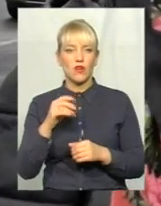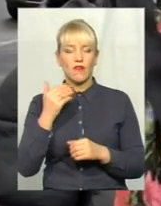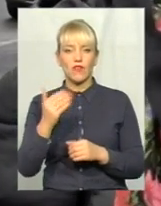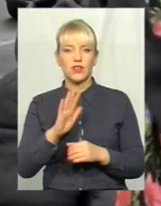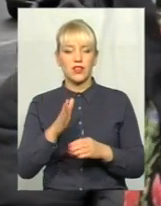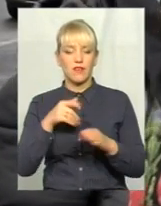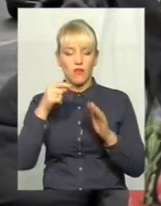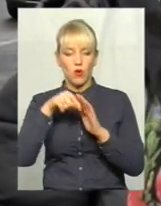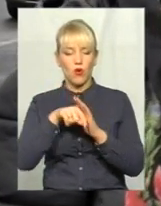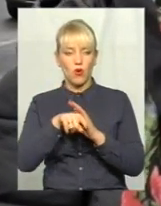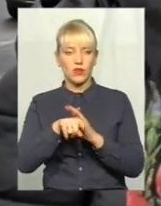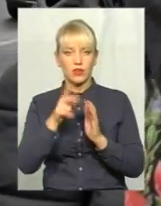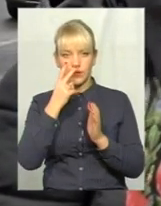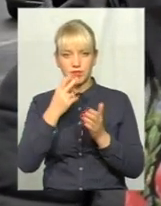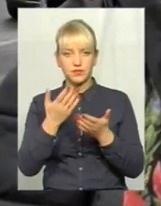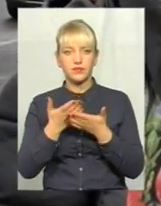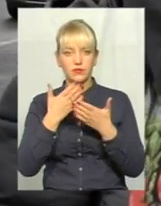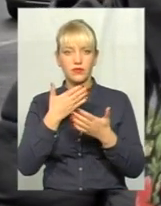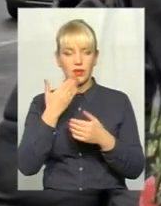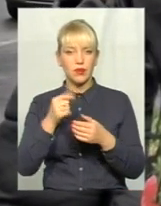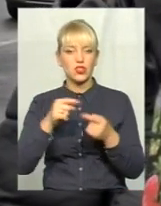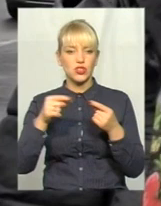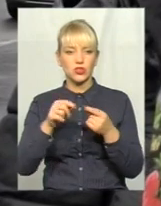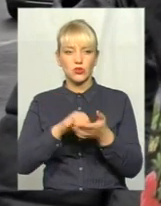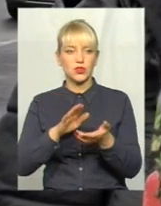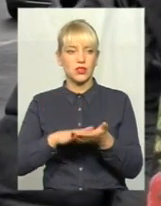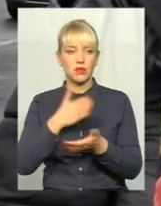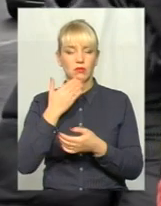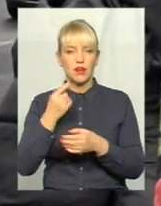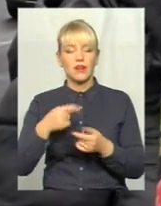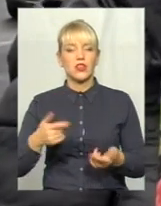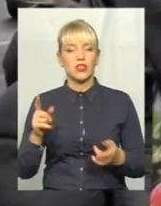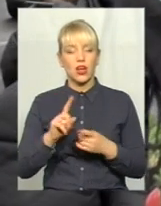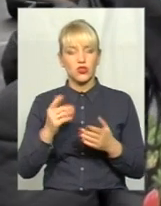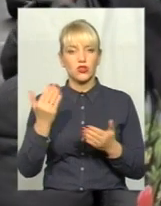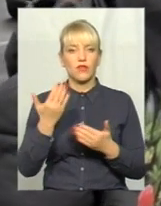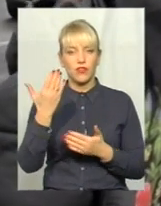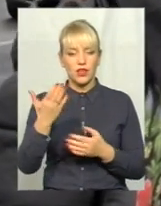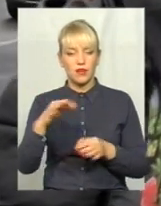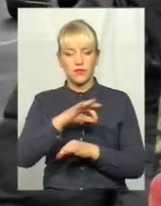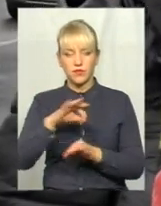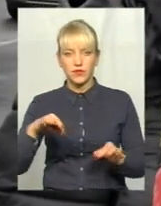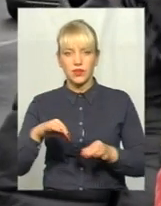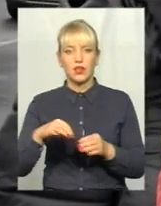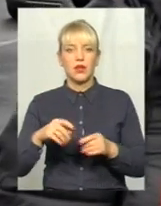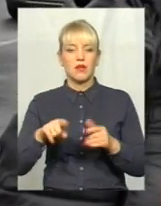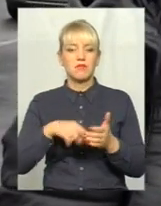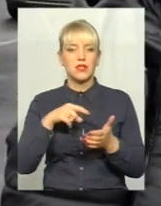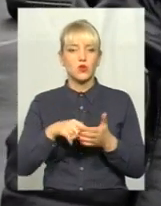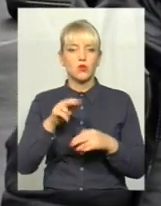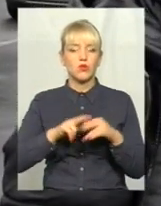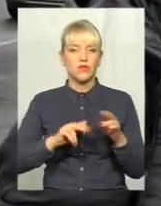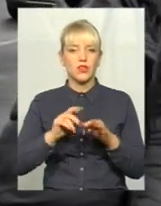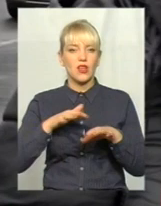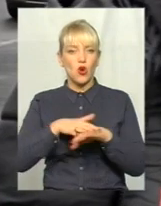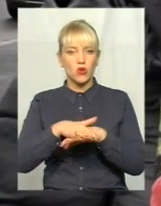заходять всередину цих ДБНів і чітко не прописують, що відповідно, як ви подаєте розрахунок, містобудівний розрахунок, коли отримуються